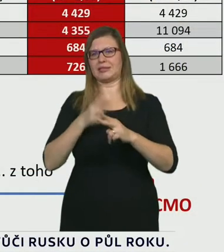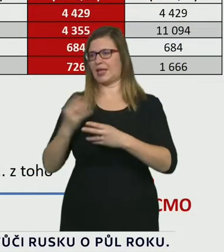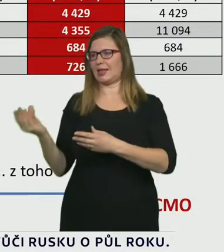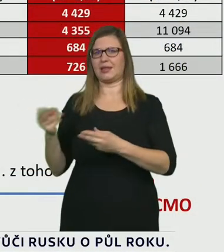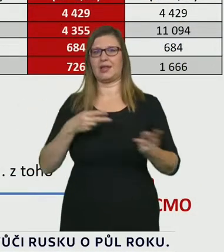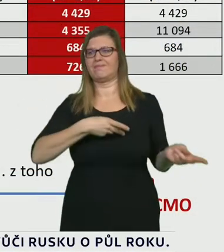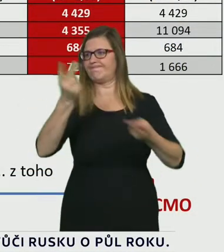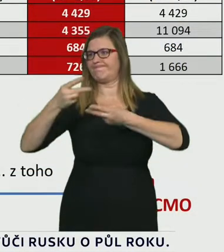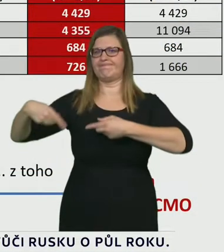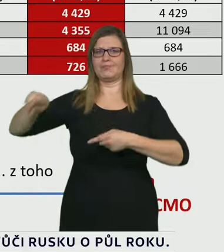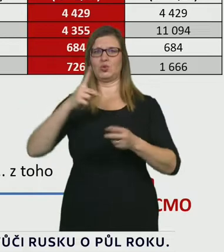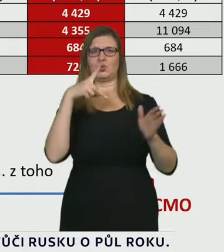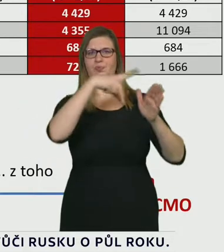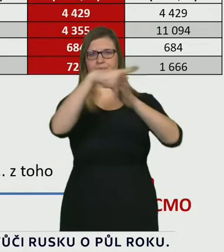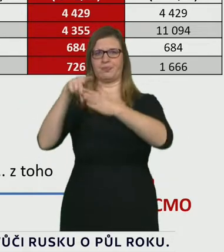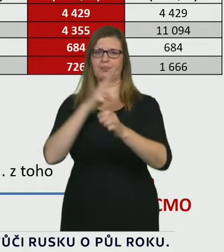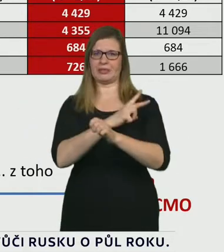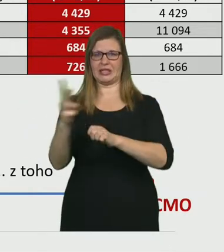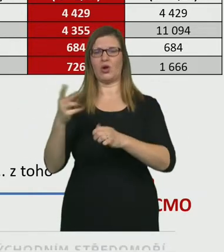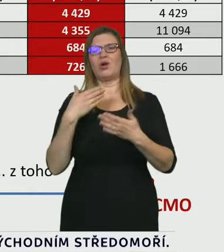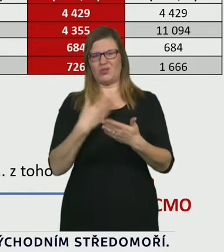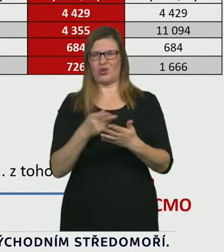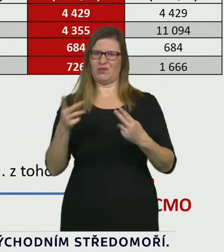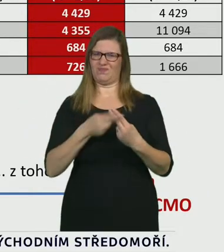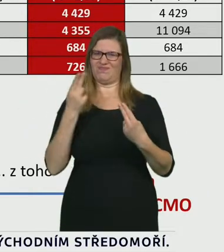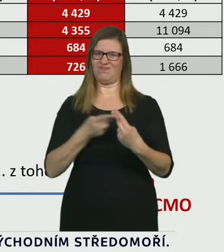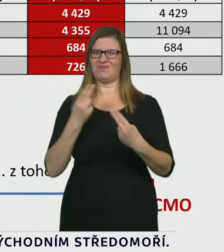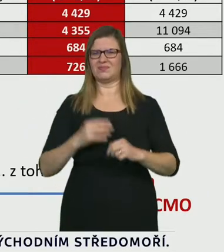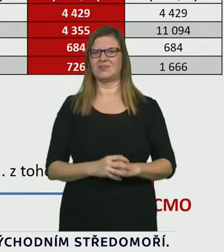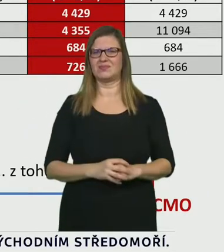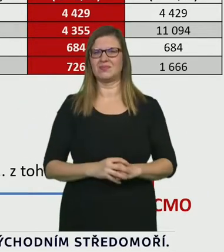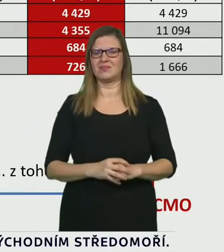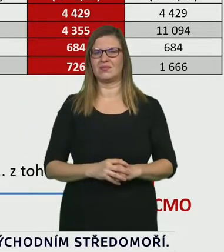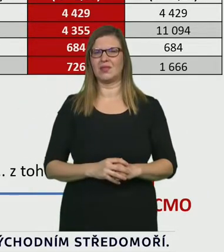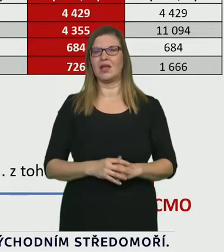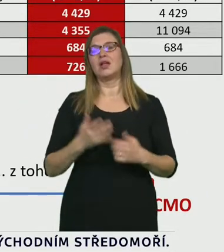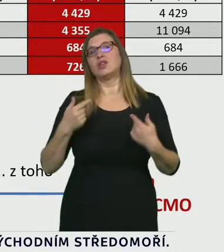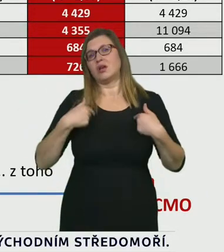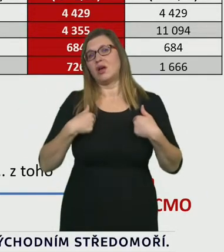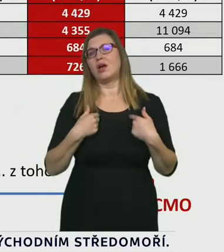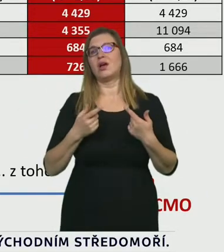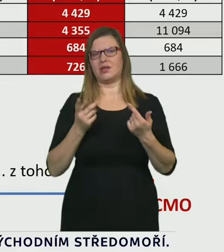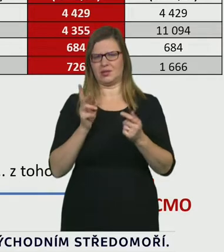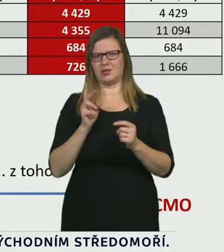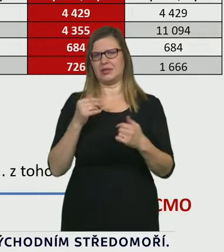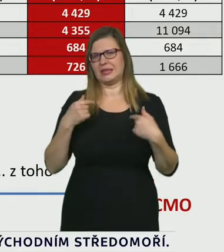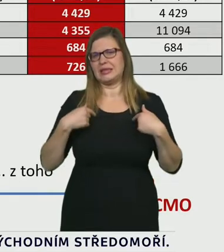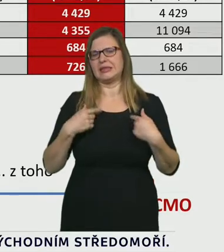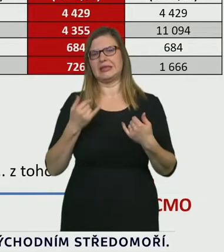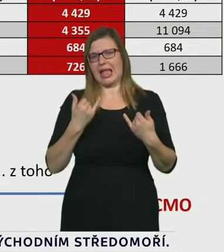Jenom chci říct, že vývoj v těch nemocnicích v tuto chvíli sleduje nebo fituje